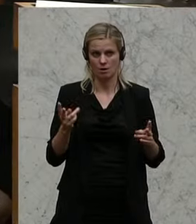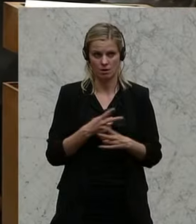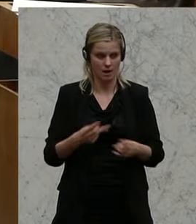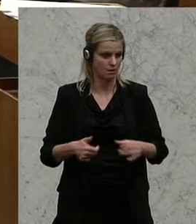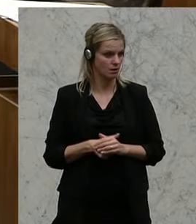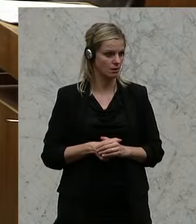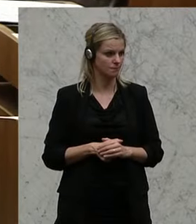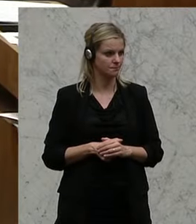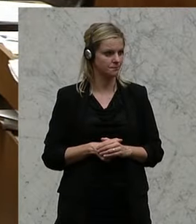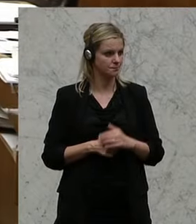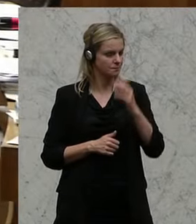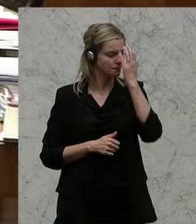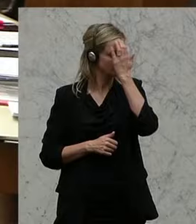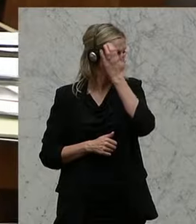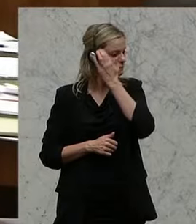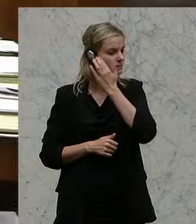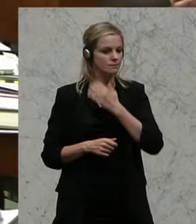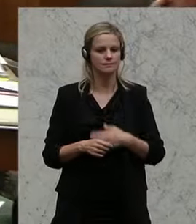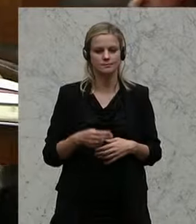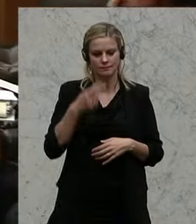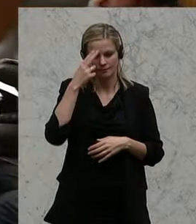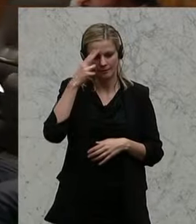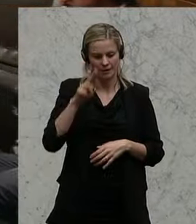Applaus Ja, gerade Josef Mucic,